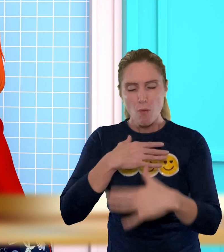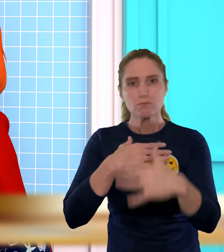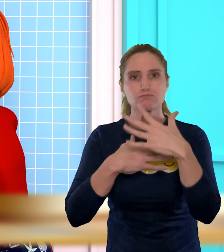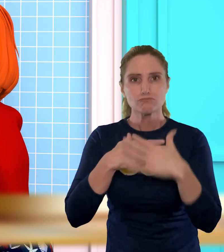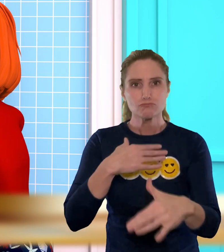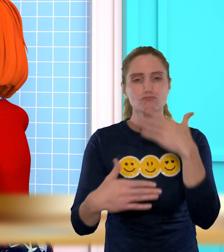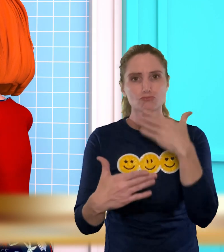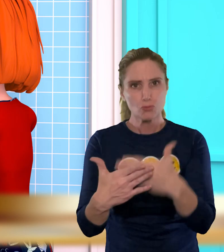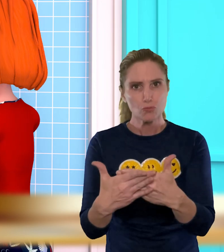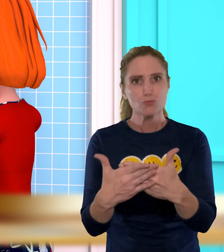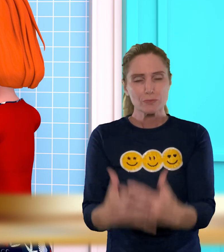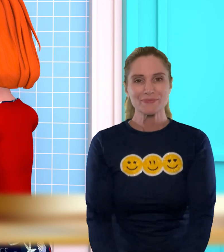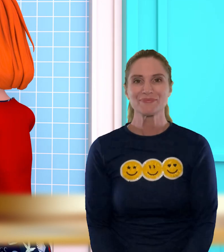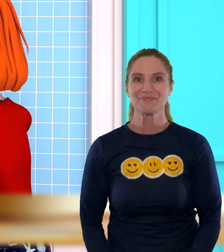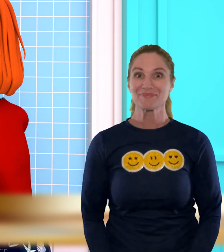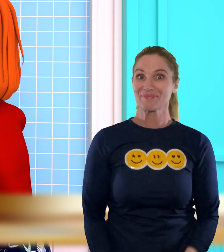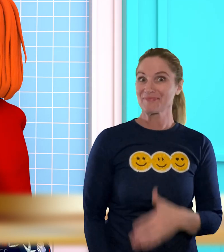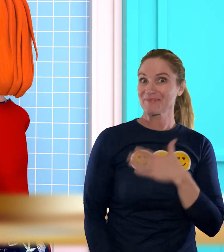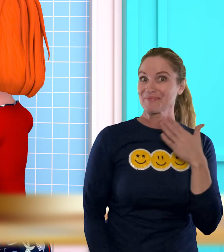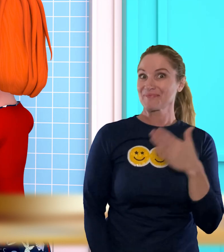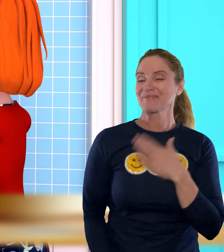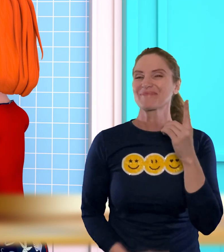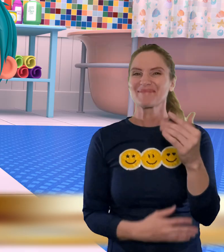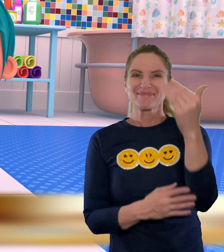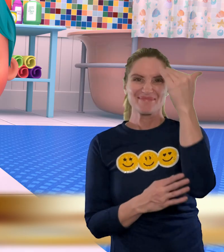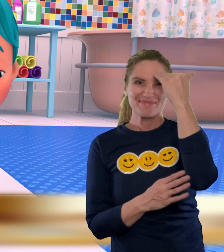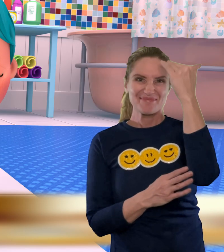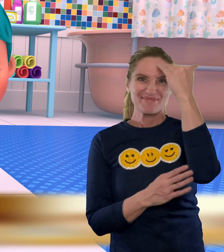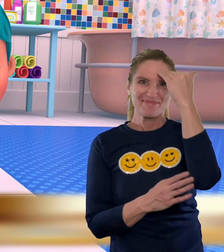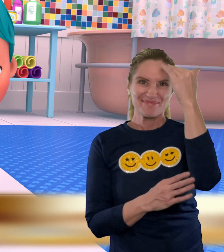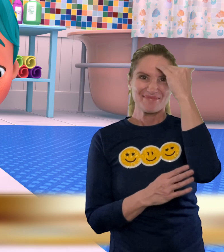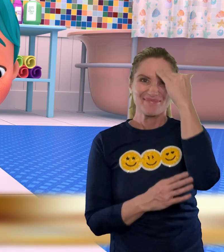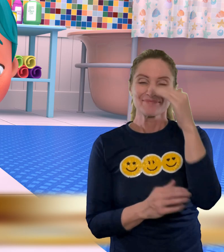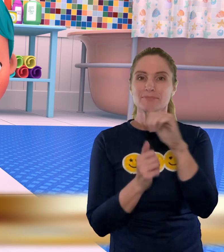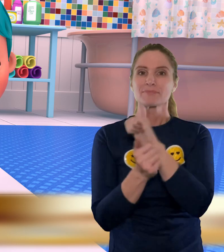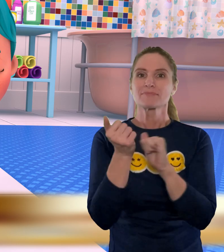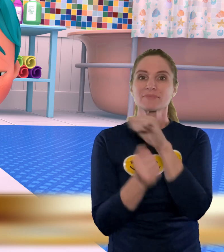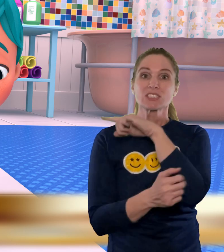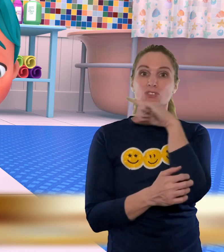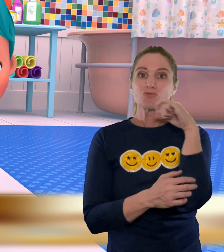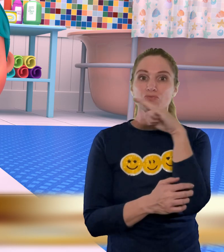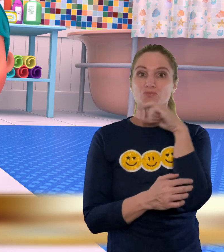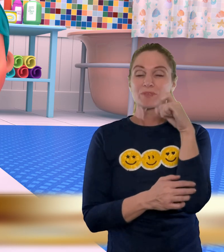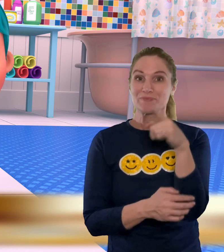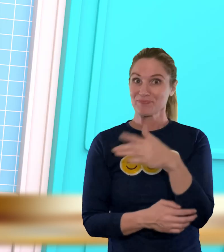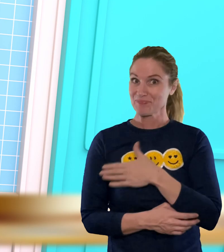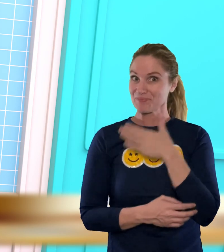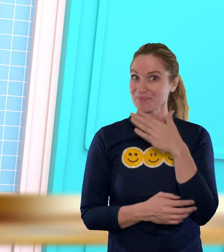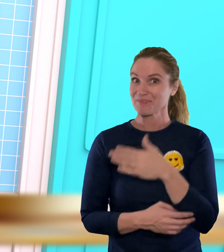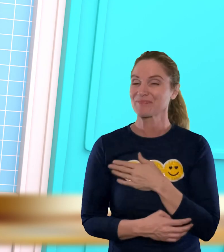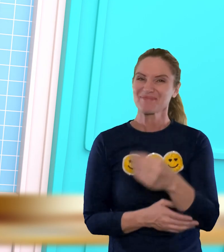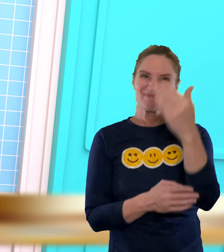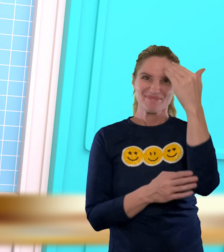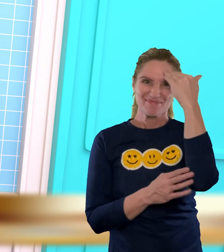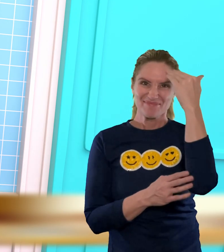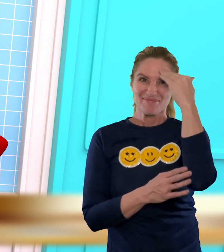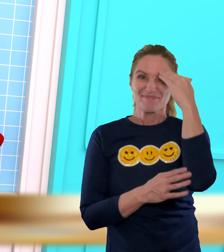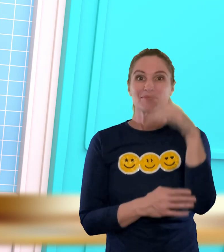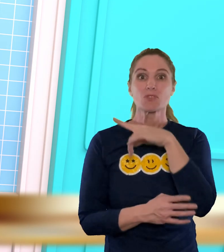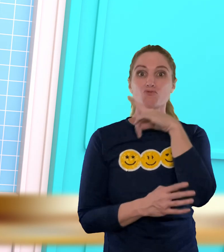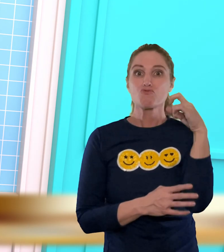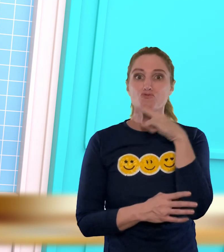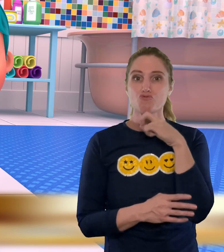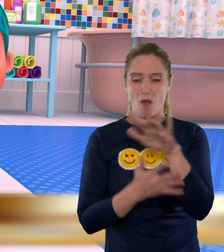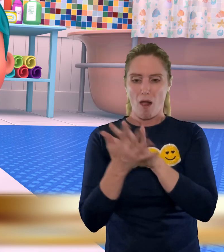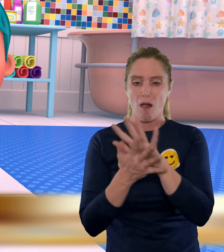spüle sie gut ab Wenn du glücklich bist, trockne die Hände ab Wenn du glücklich bist,